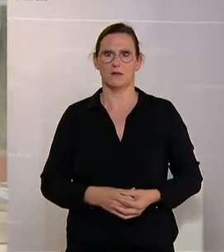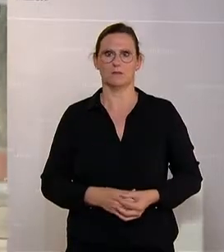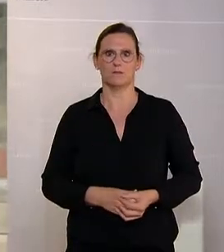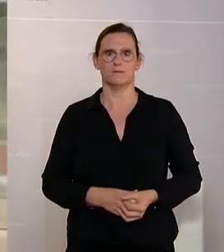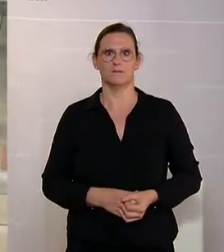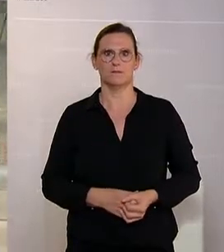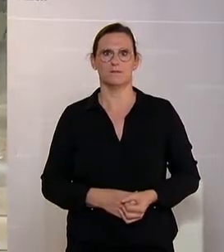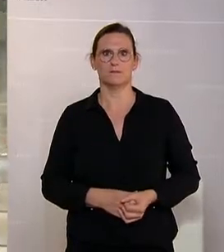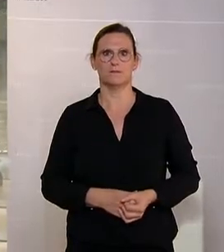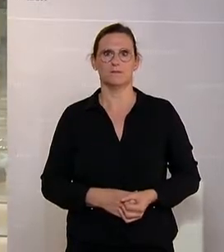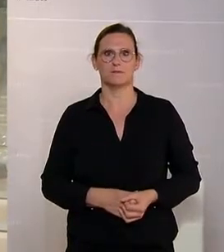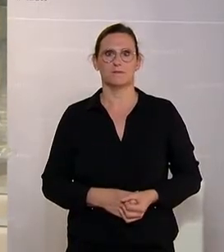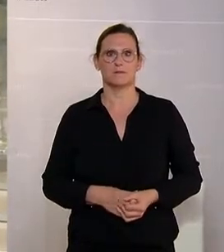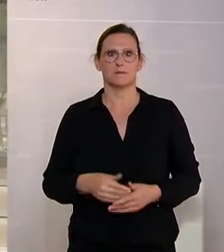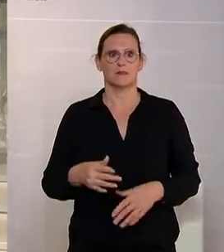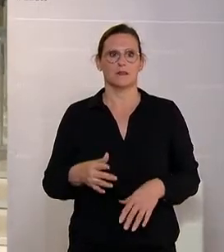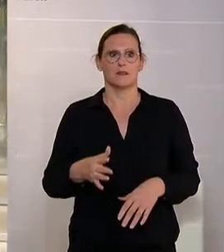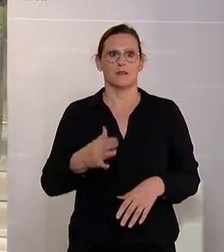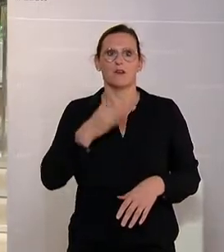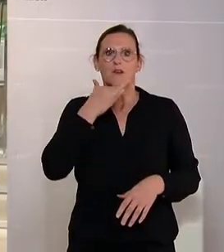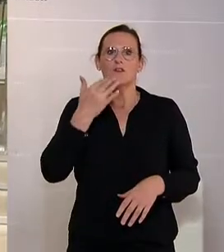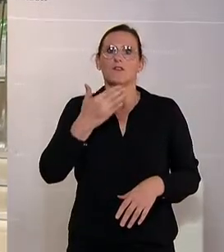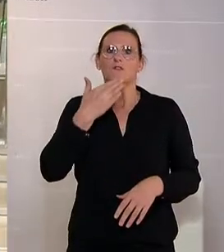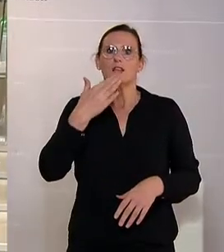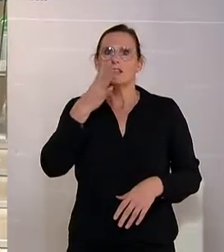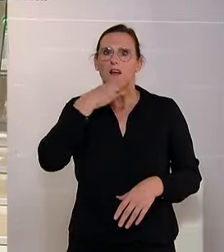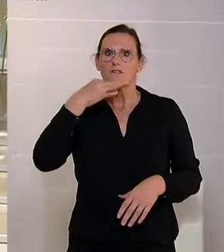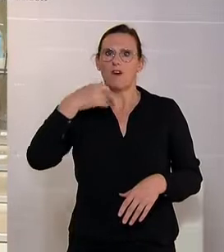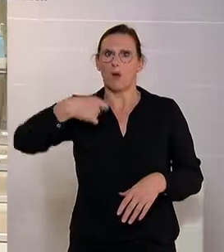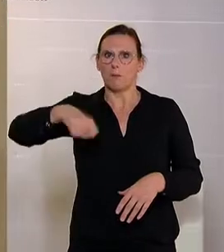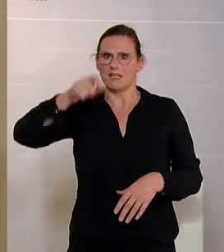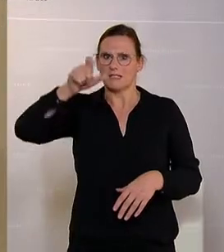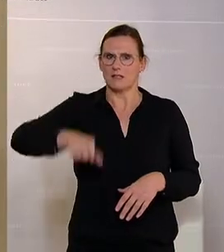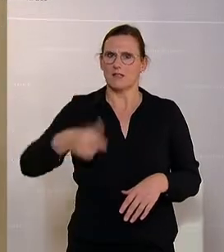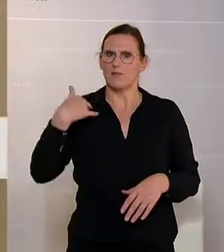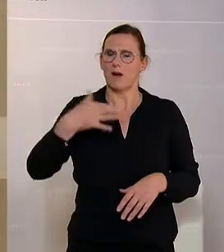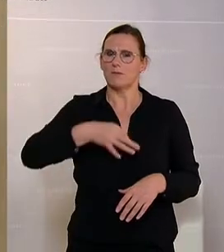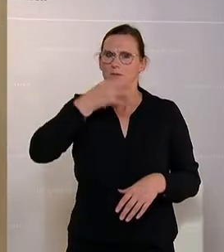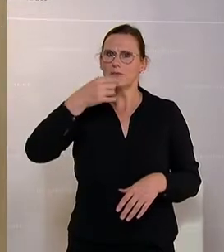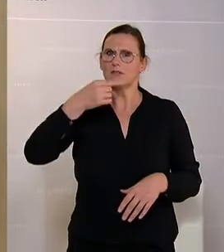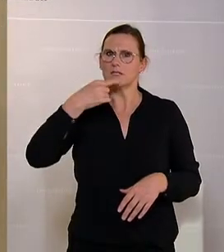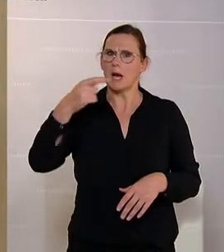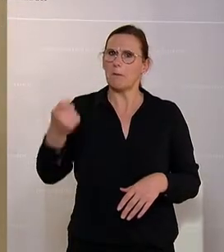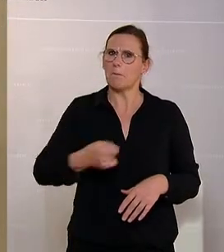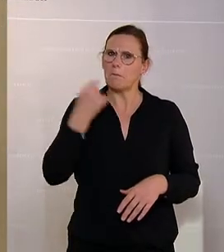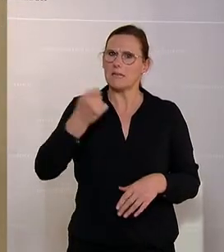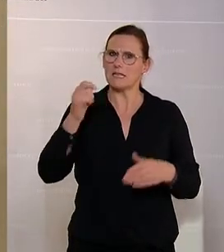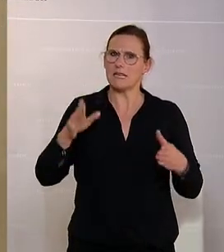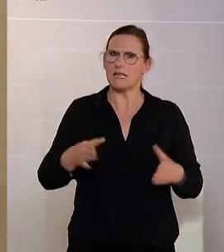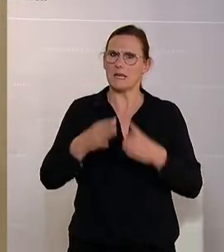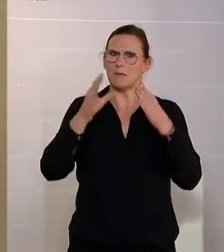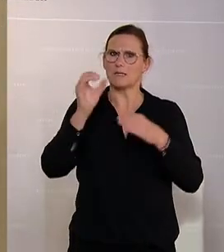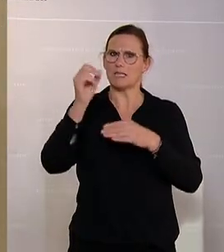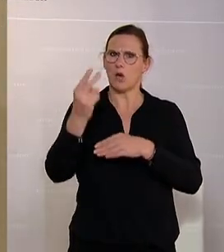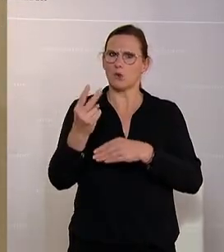Ja, vielen Dank Frau Präsidentin. Der Kollege Kasseck hat in seiner Rede gesagt, dass die Atomkraftwerke im Betrieb CO2-neutral